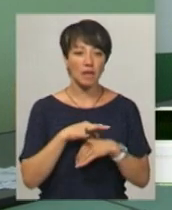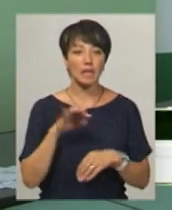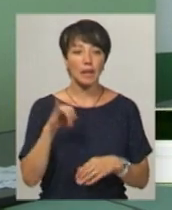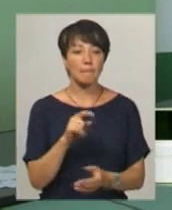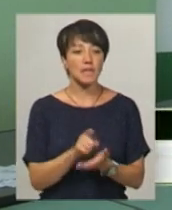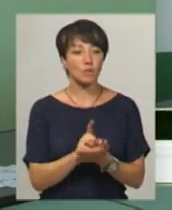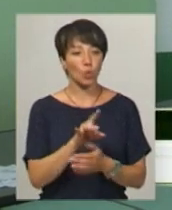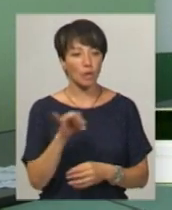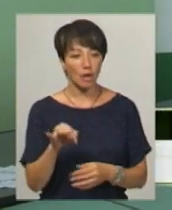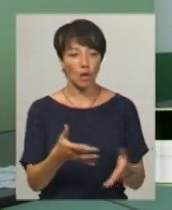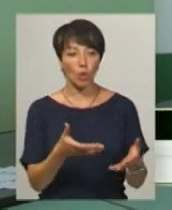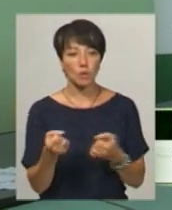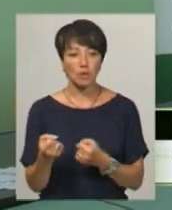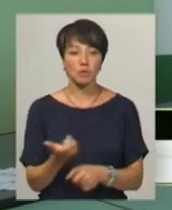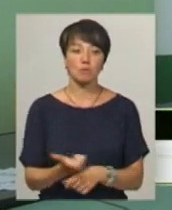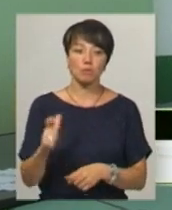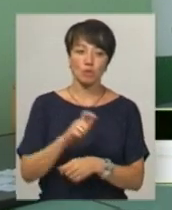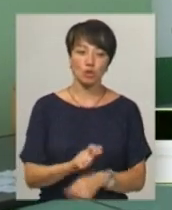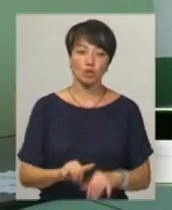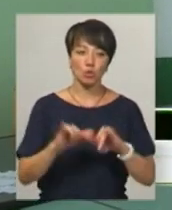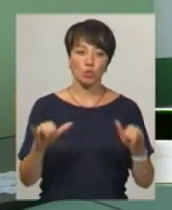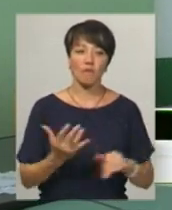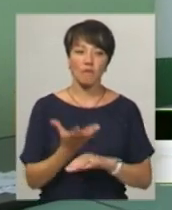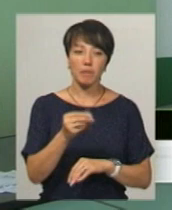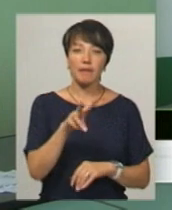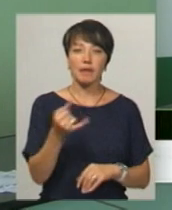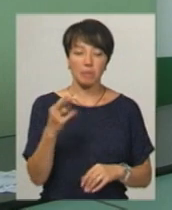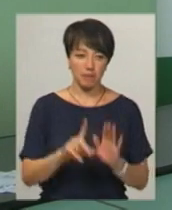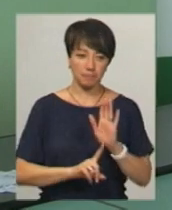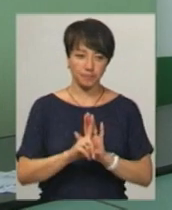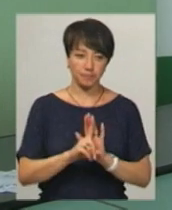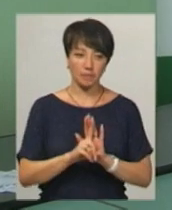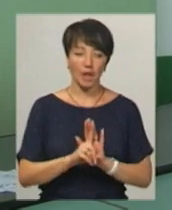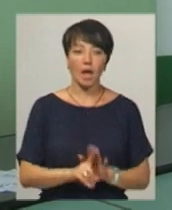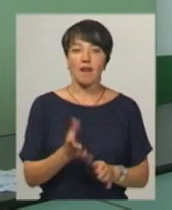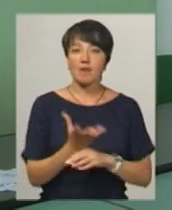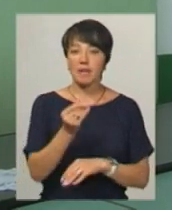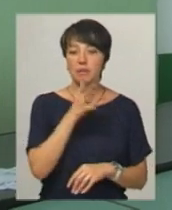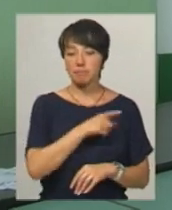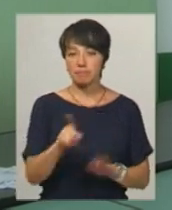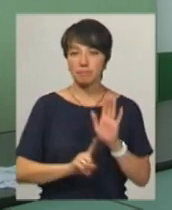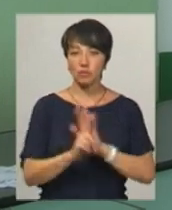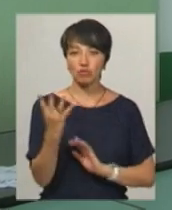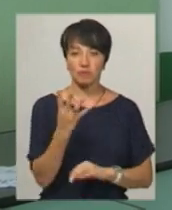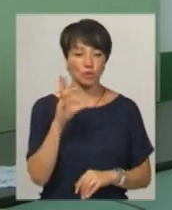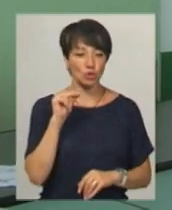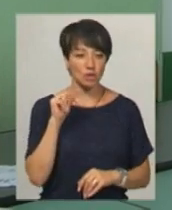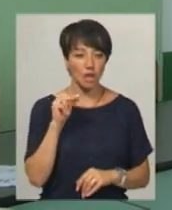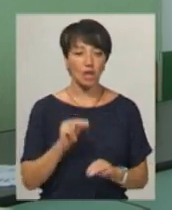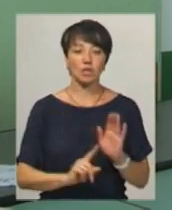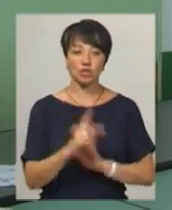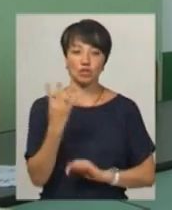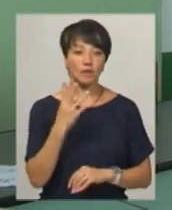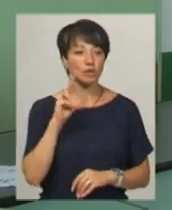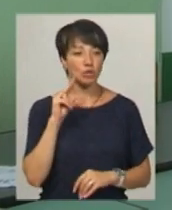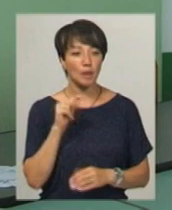пенсіонери отримають збільшену виплату вже в липні місяці. Так як виплатний період починається 4-го числа, то 4-го